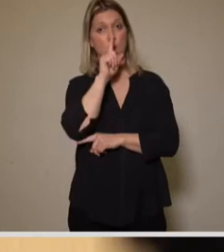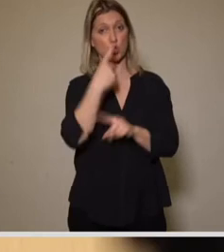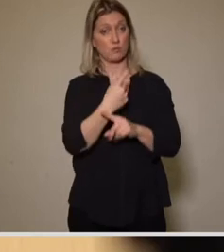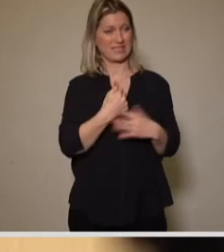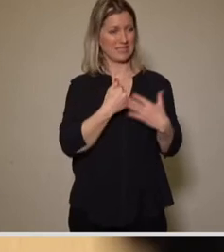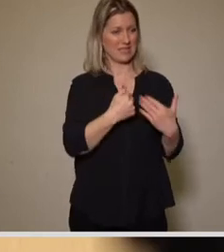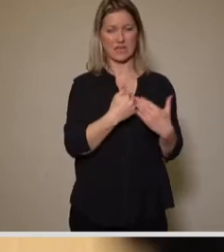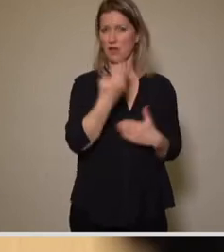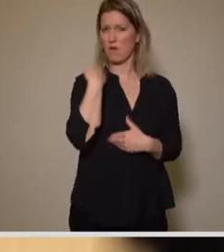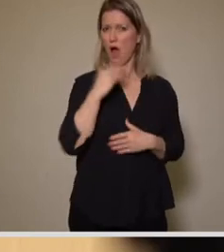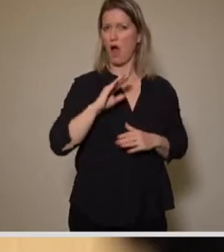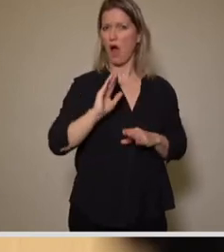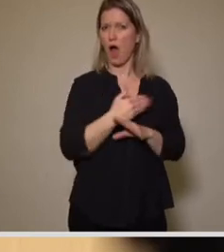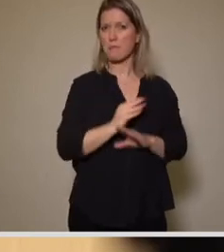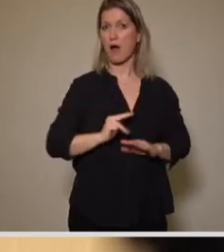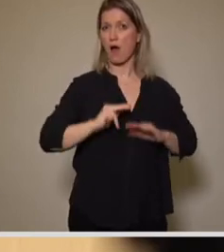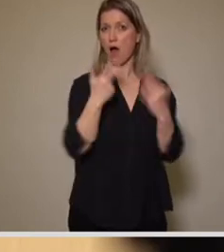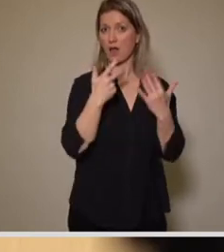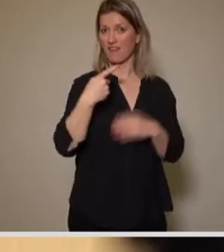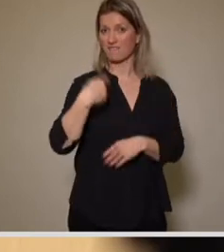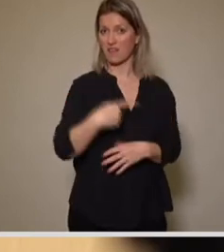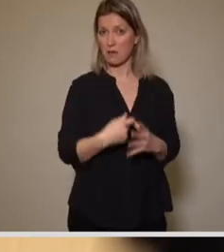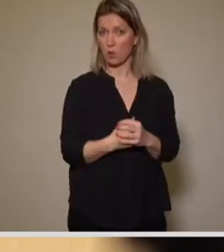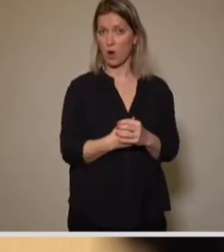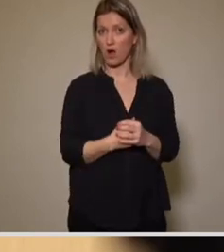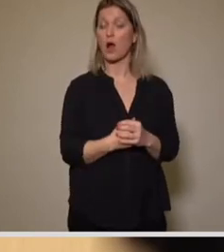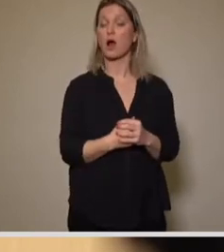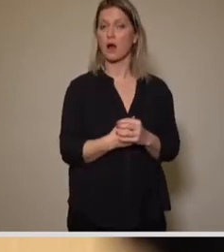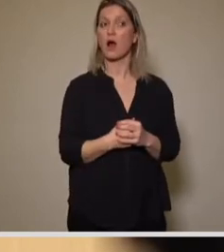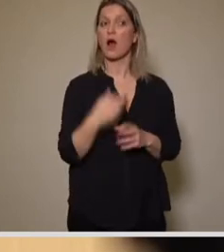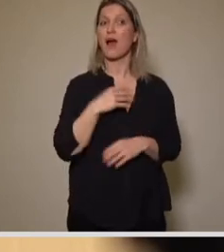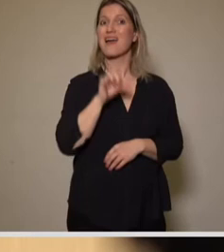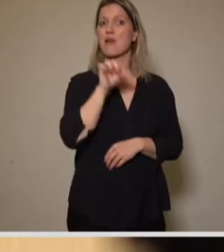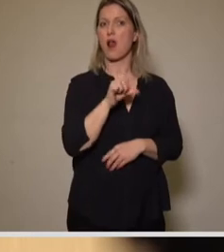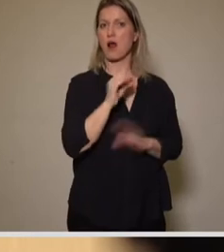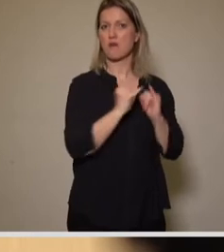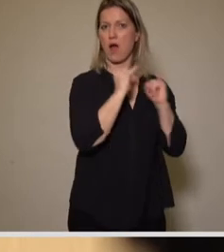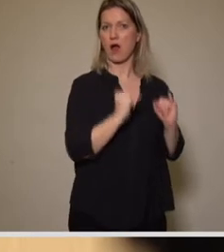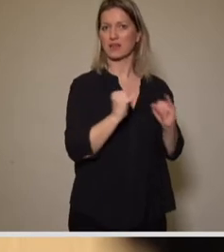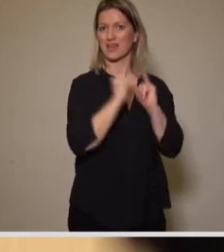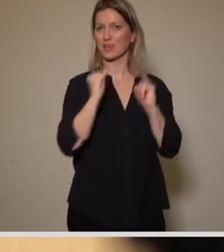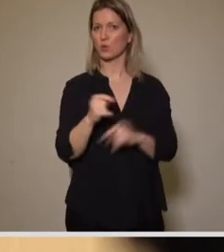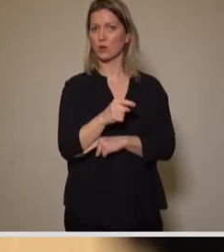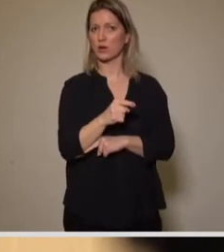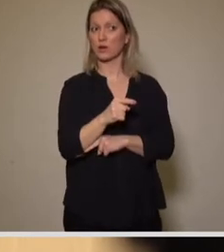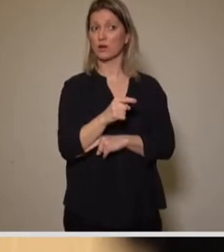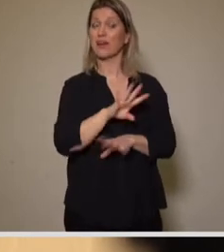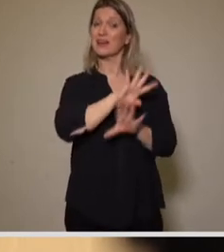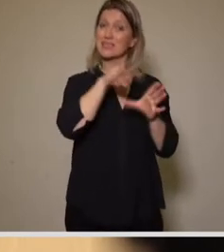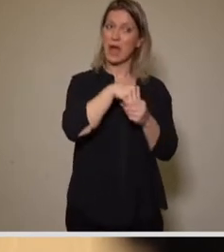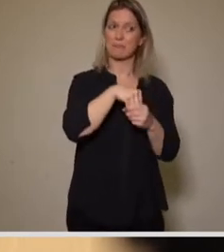also ab dem 8.2. beispielsweise elf Einrichtungen mit insgesamt zehn Indexfällen